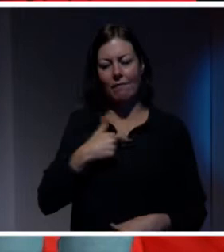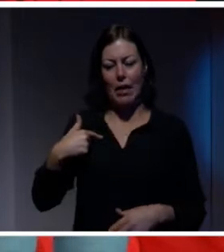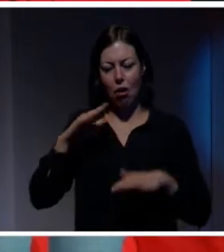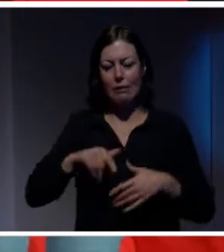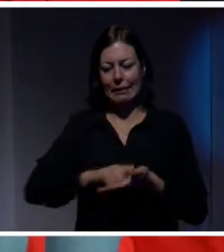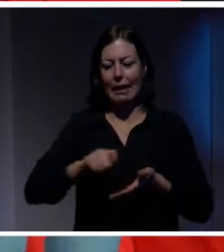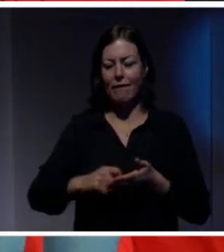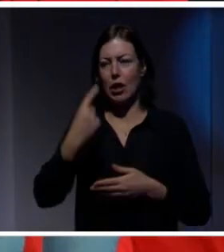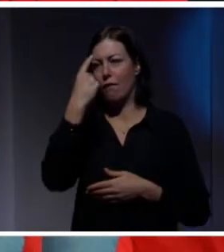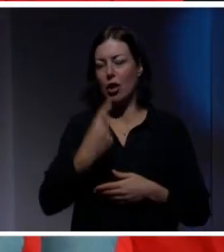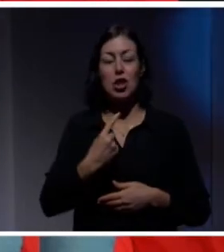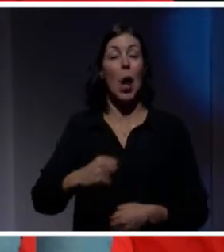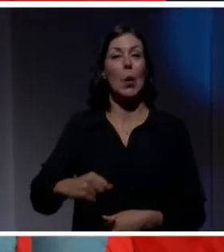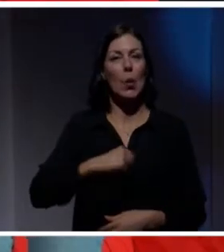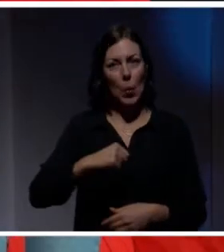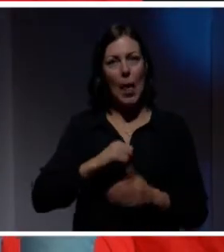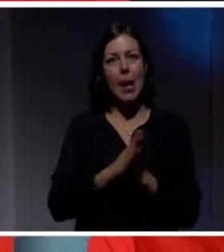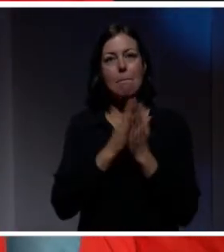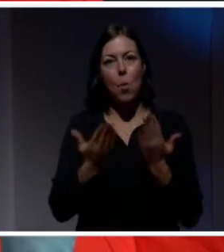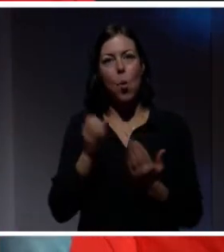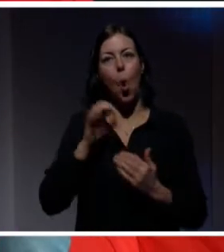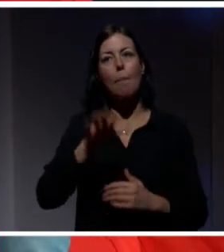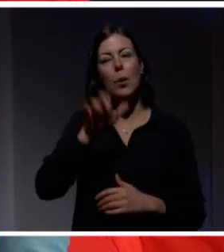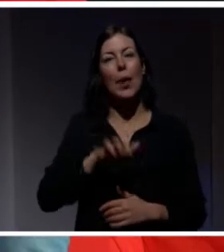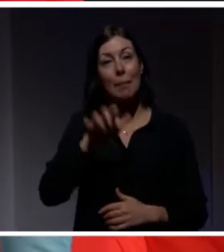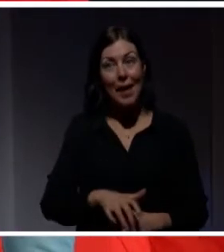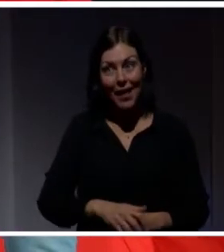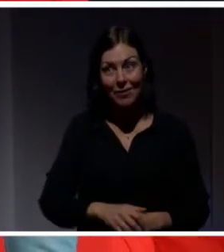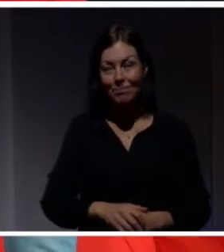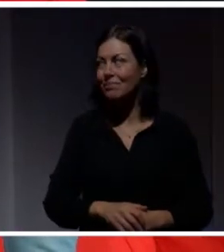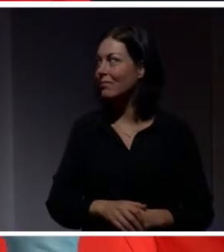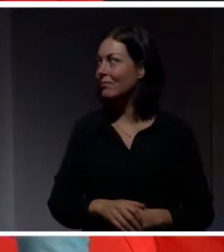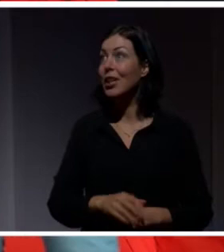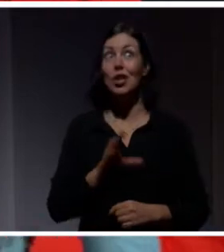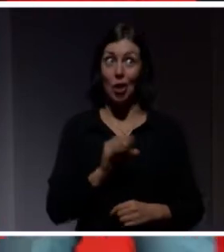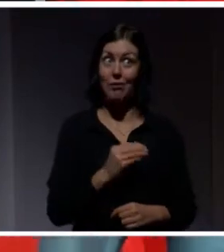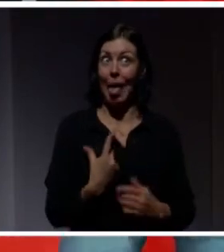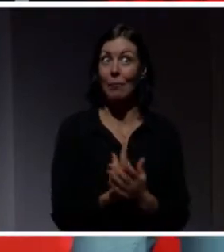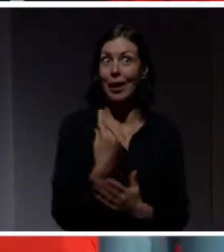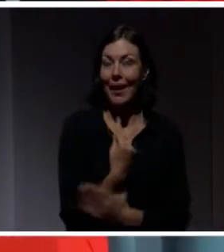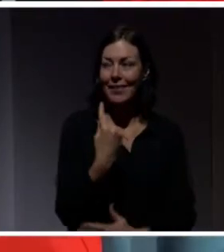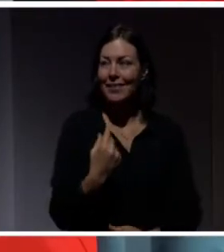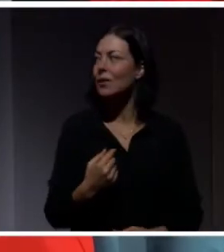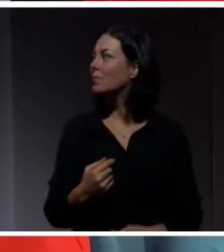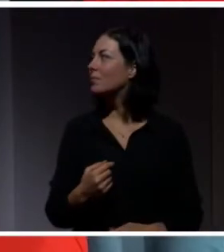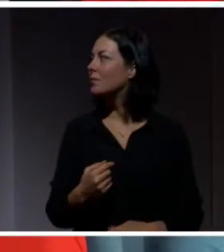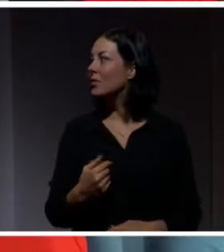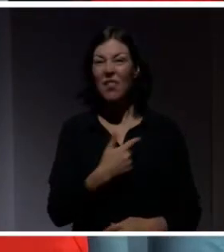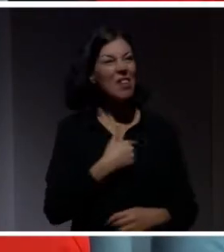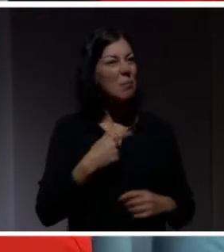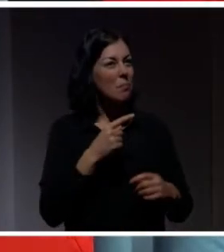den första roliga boken om programmering. Ja, det är möjligt. När vi berättar det